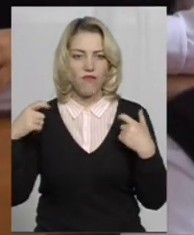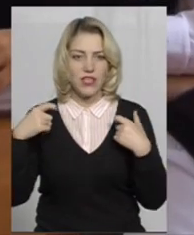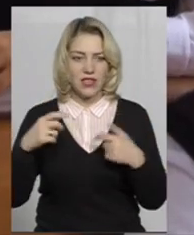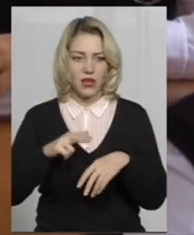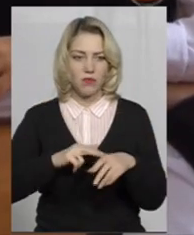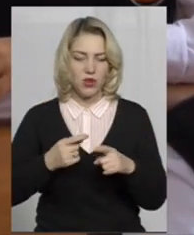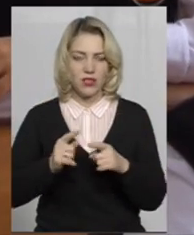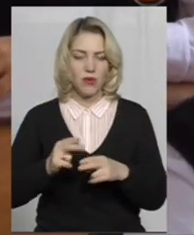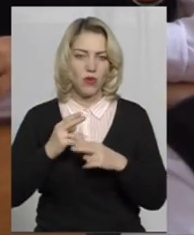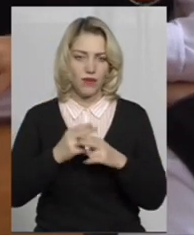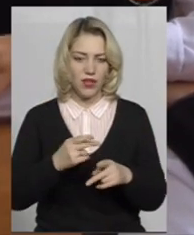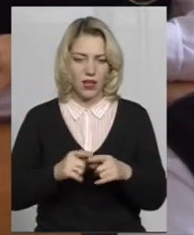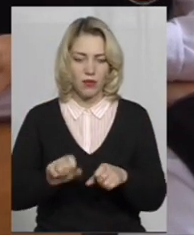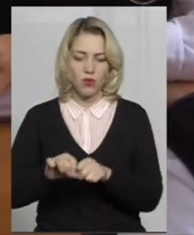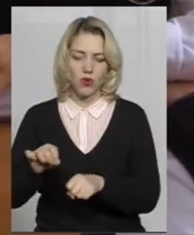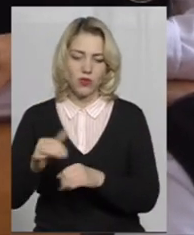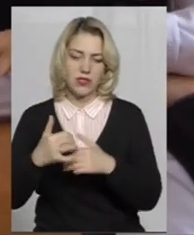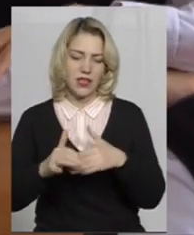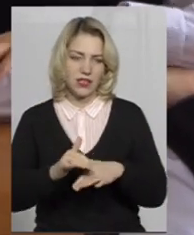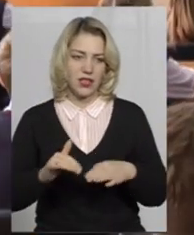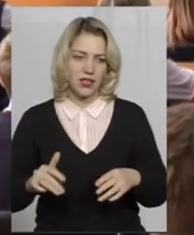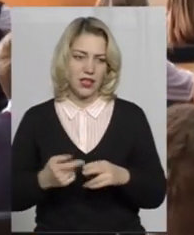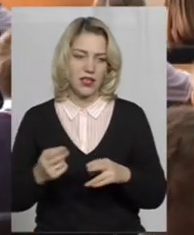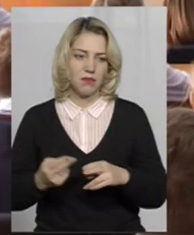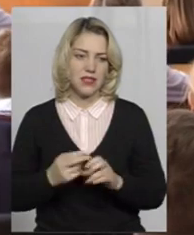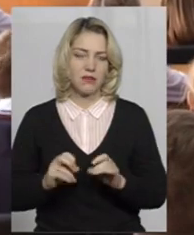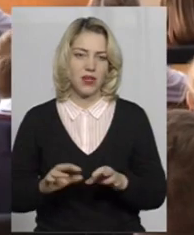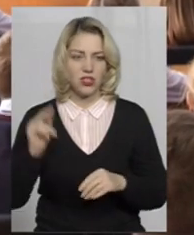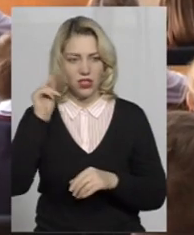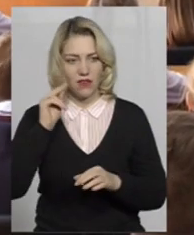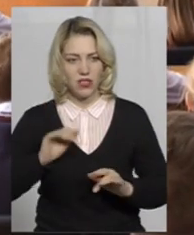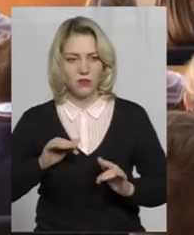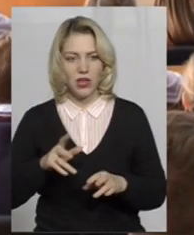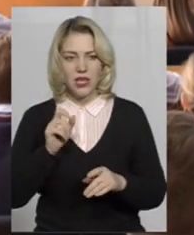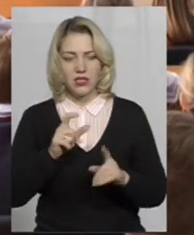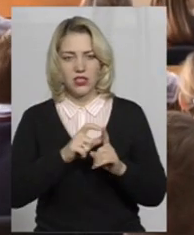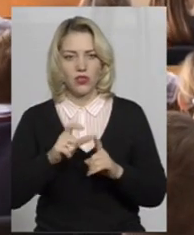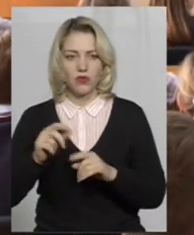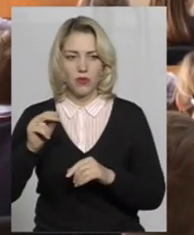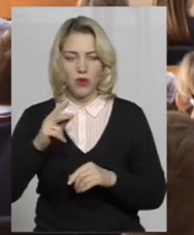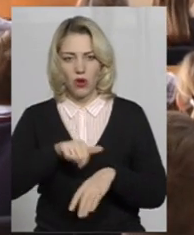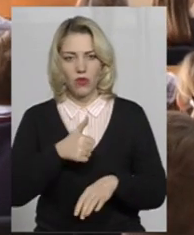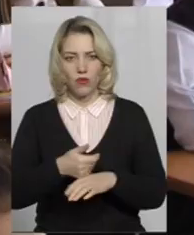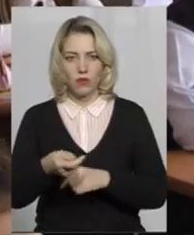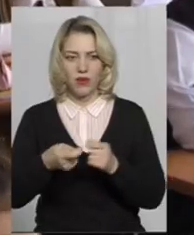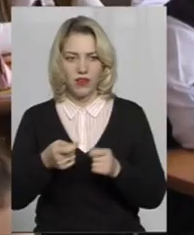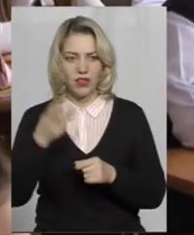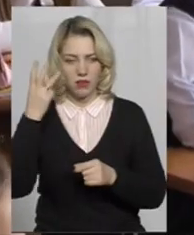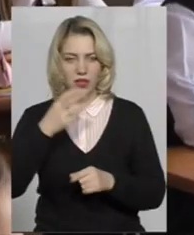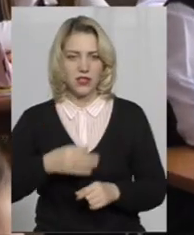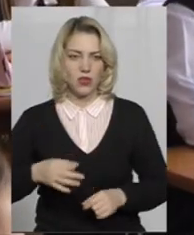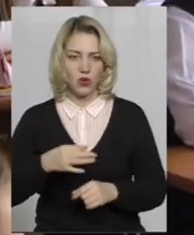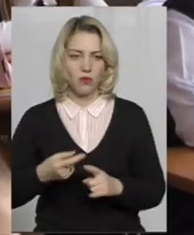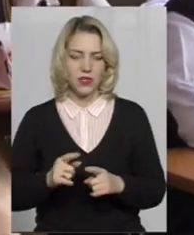правопорушень серед дітей та безпечний навчальний процес. За словами заступника начальника головного управління патрульної поліції у Хмельницькій області Альони